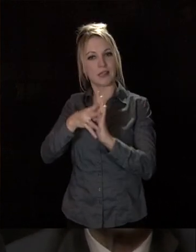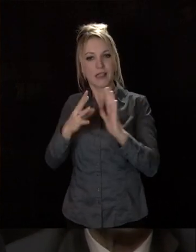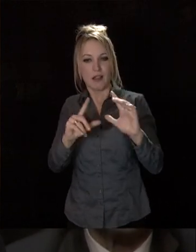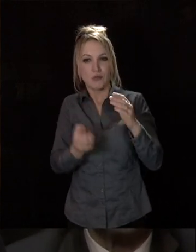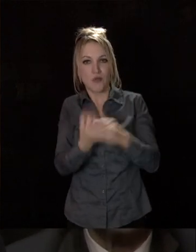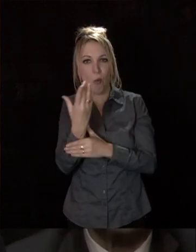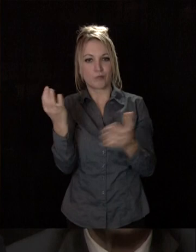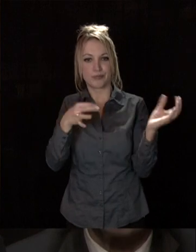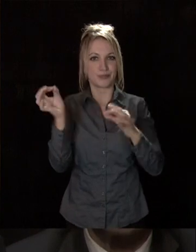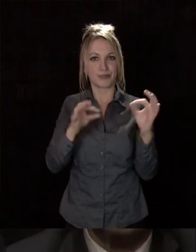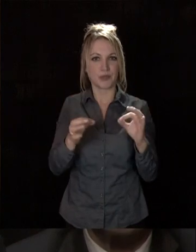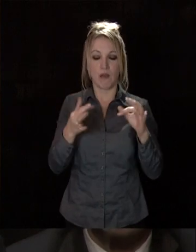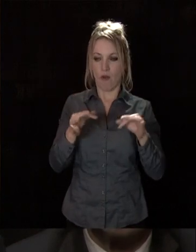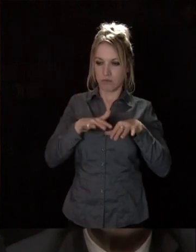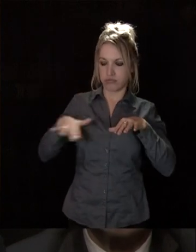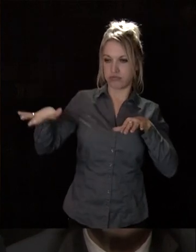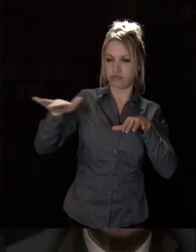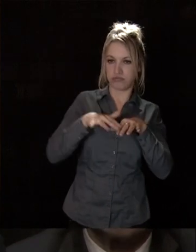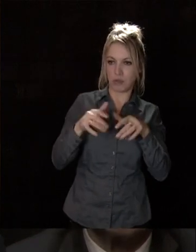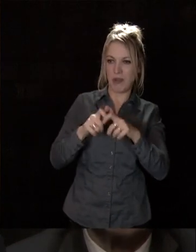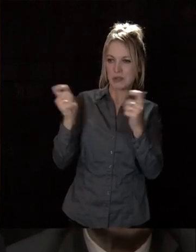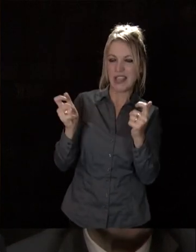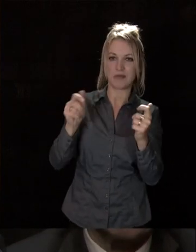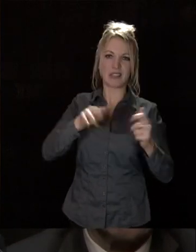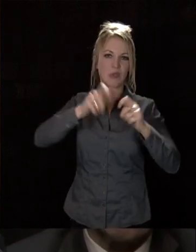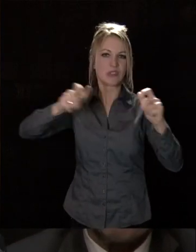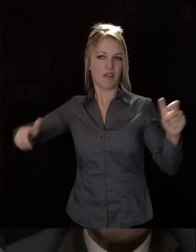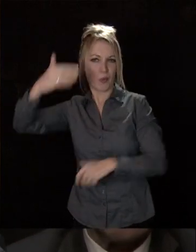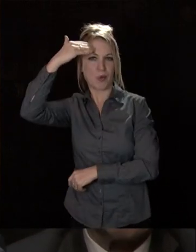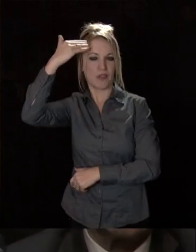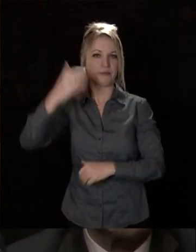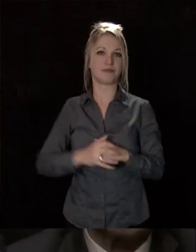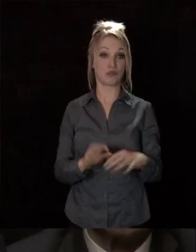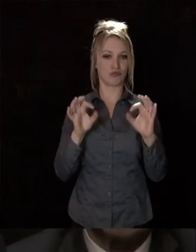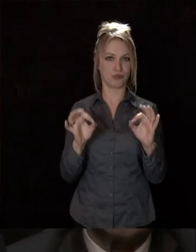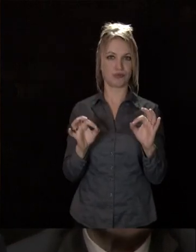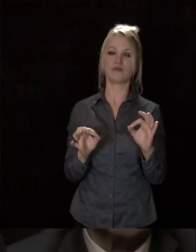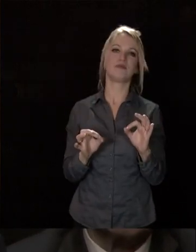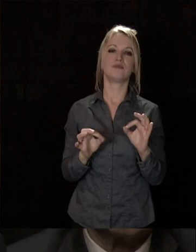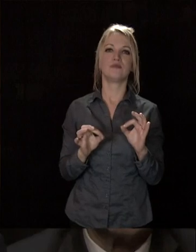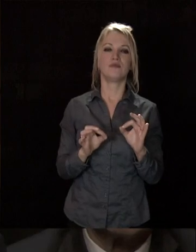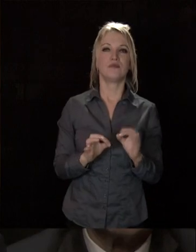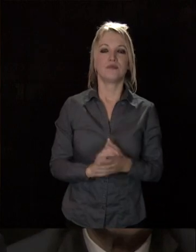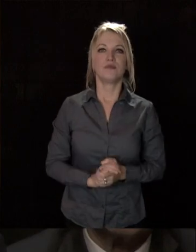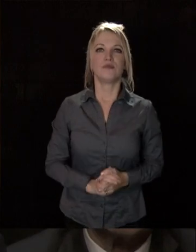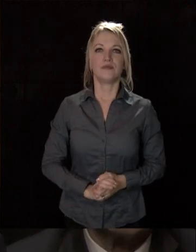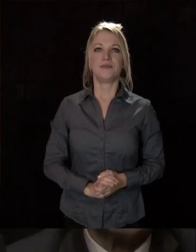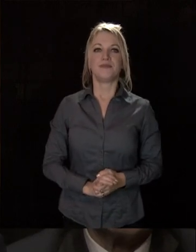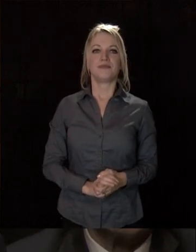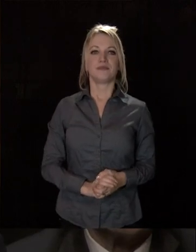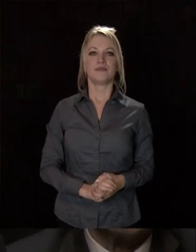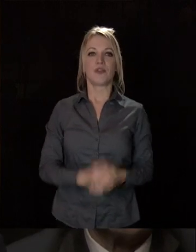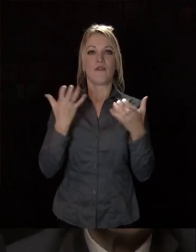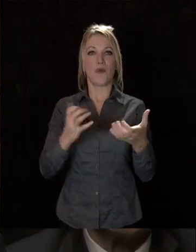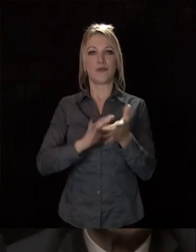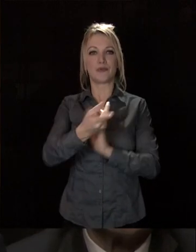étaient devenus des friches industrielles. Vous les connaissez. D'ailleurs, à cet instant, je voudrais, en votre nom